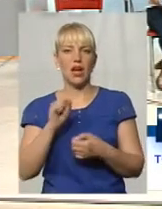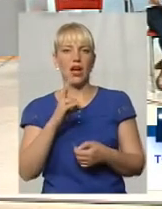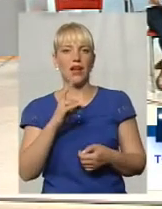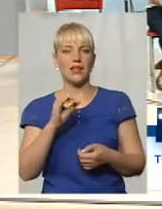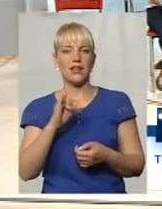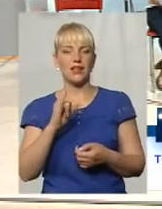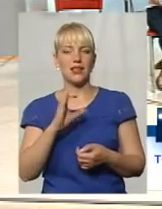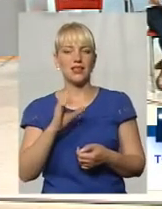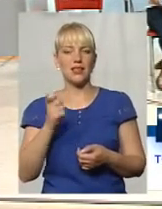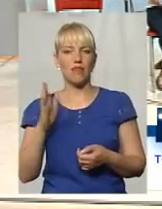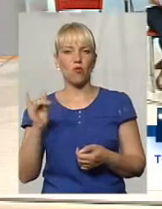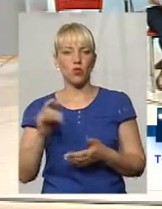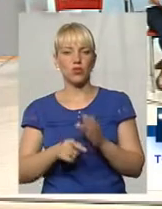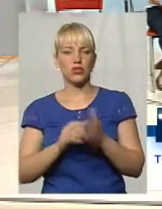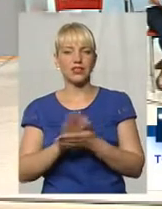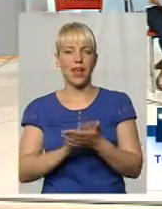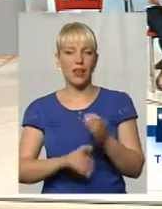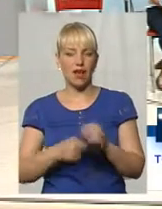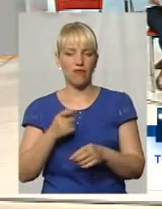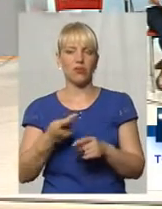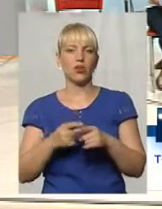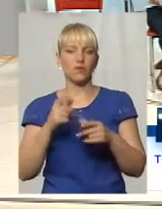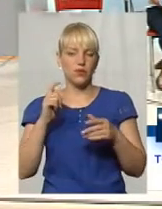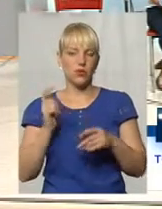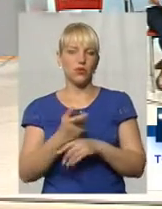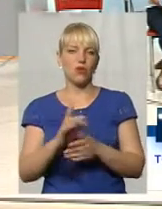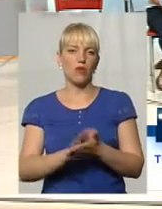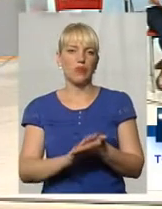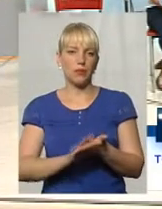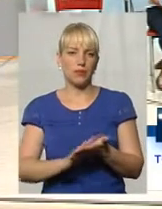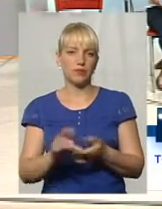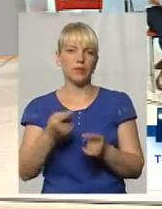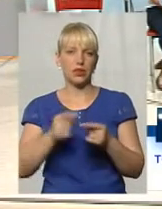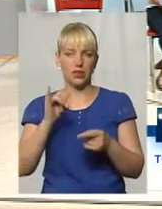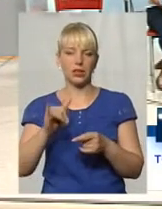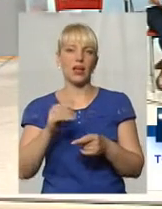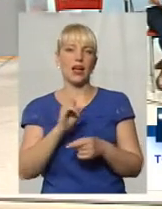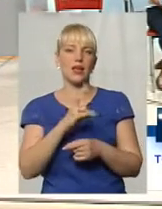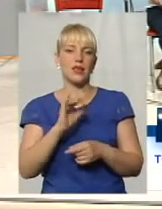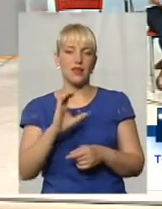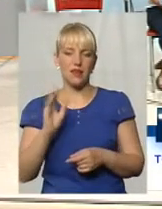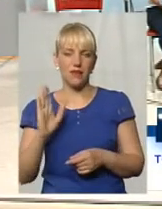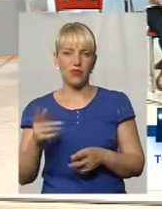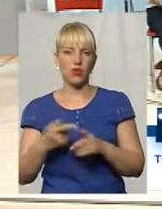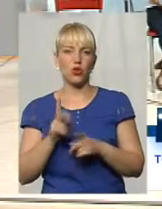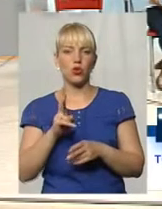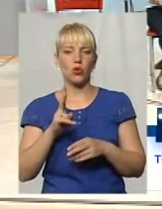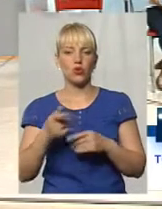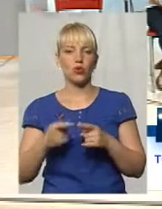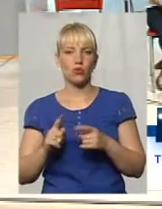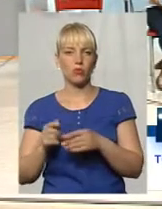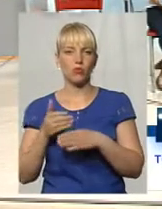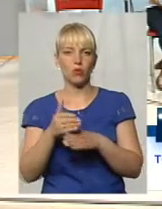заяву, і він знову цей факт прикрив. Тобто, цей Анісів і ті, хто його покриває, прокуратура